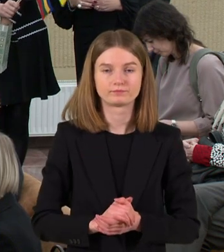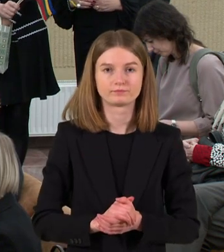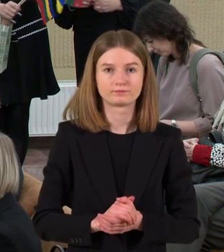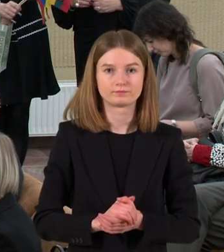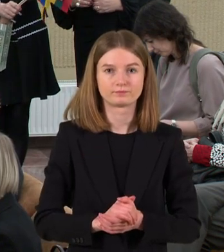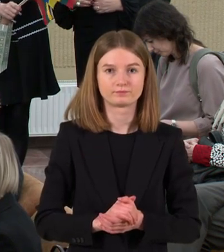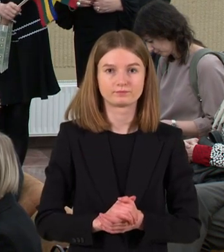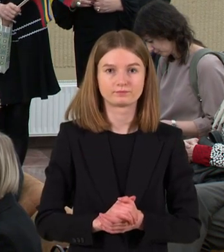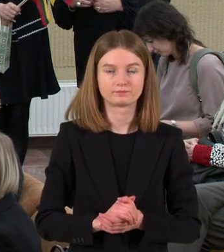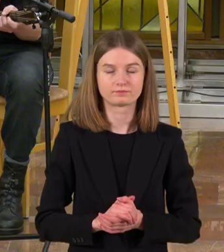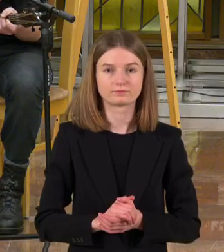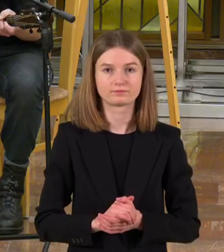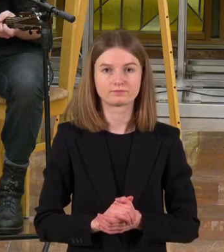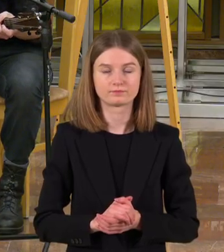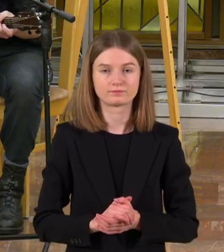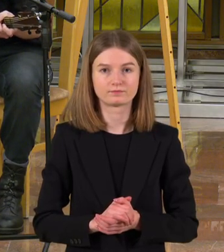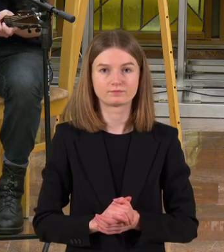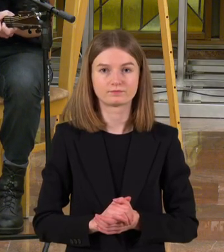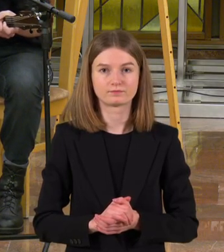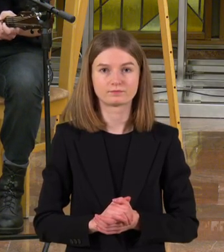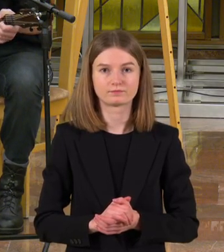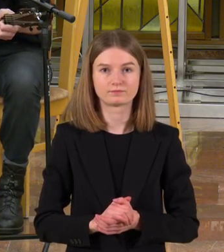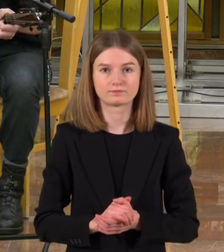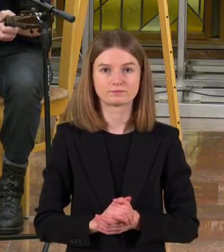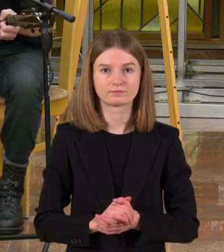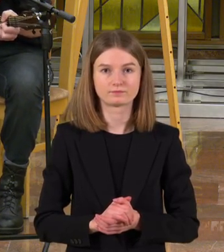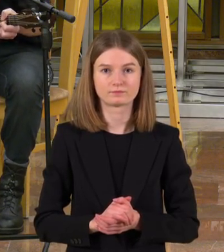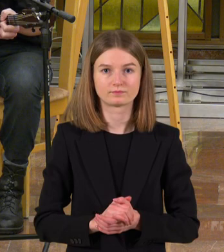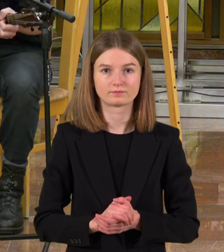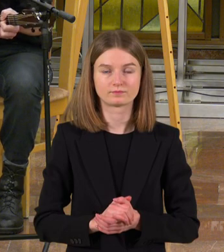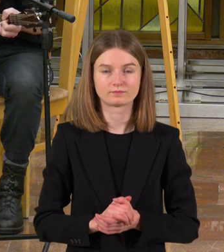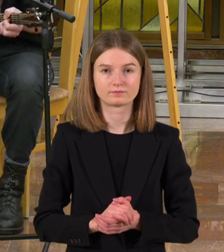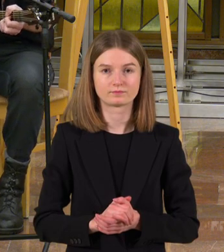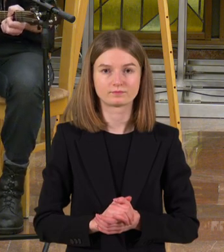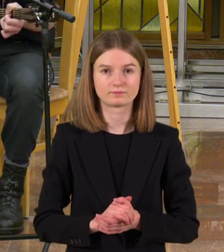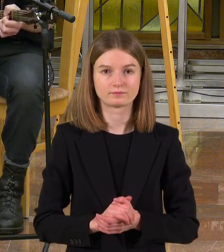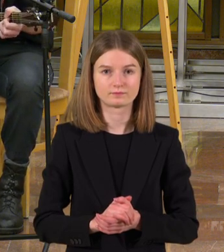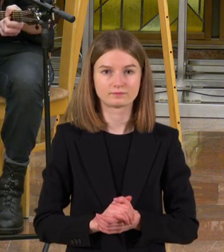kėjį, negryšim į žemę,